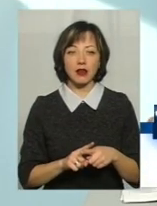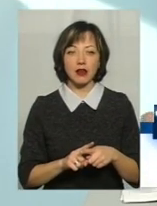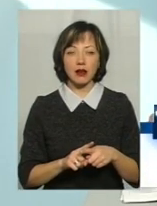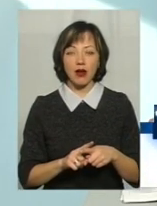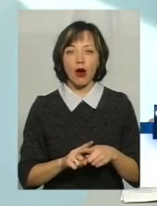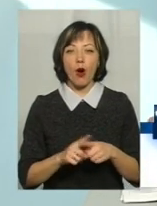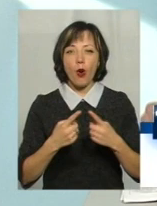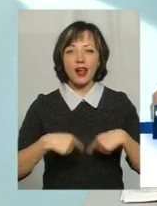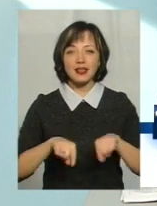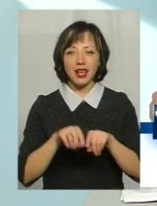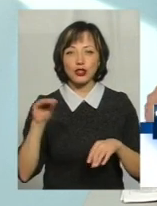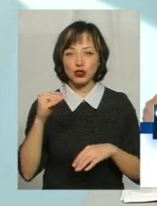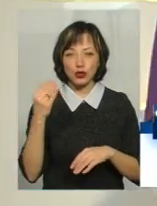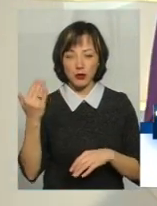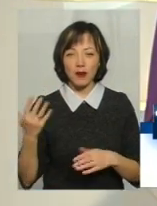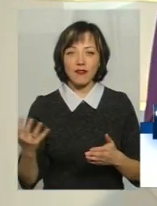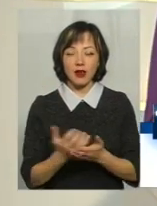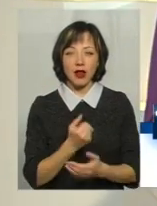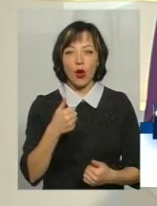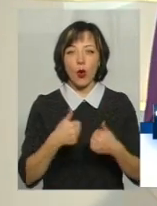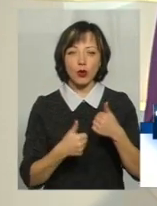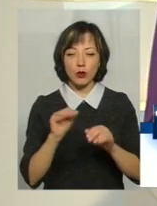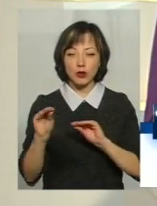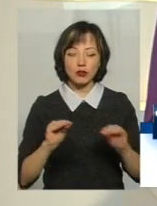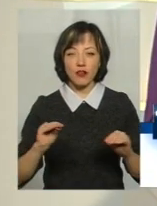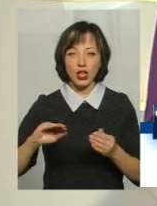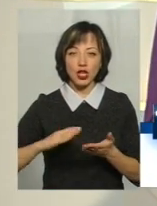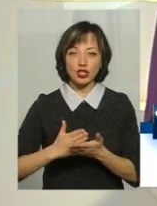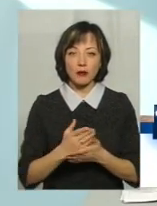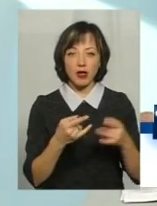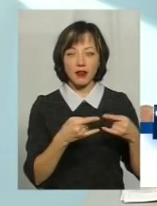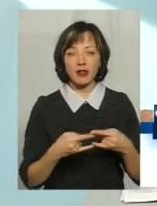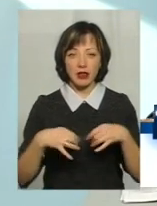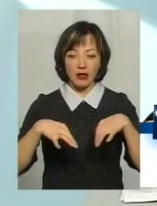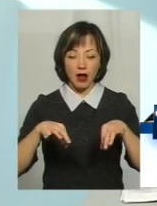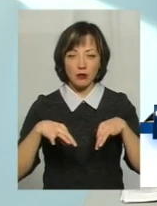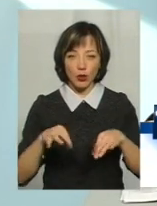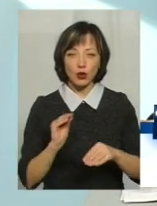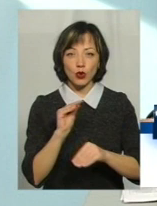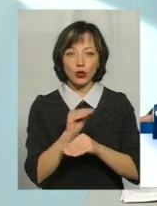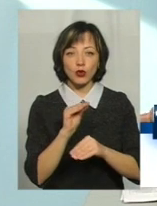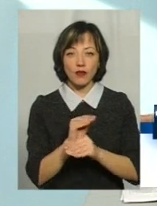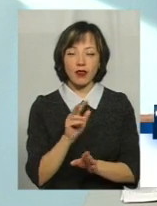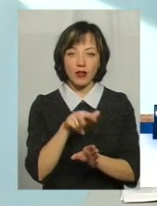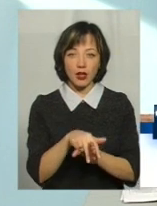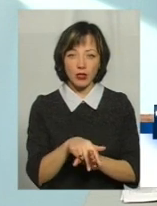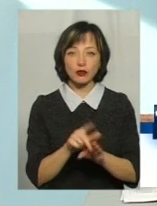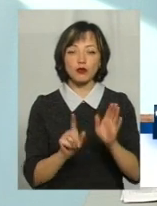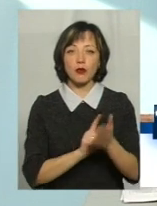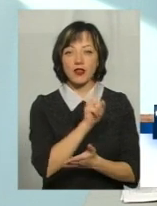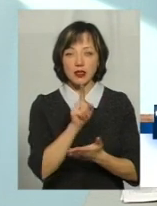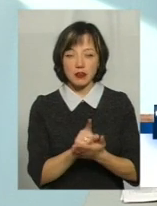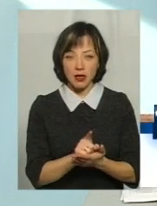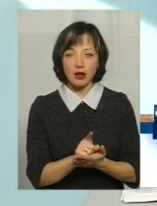виграла конкурс на облаштування GPS-навігаторами транспортних засобів, вони в якості додаткового навантаження зобов